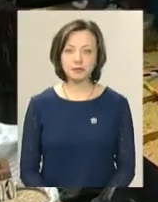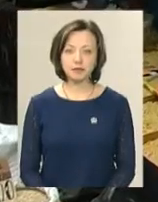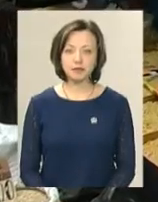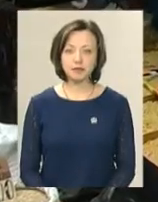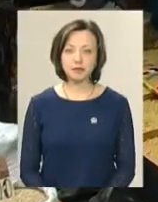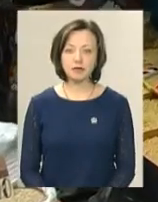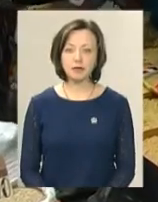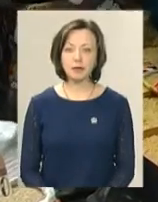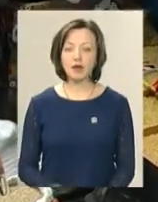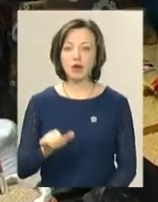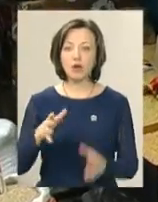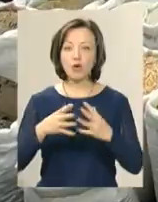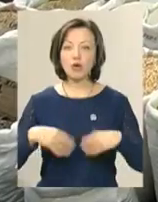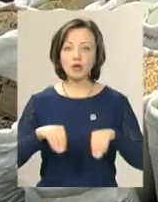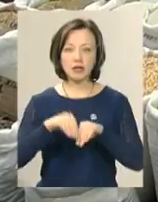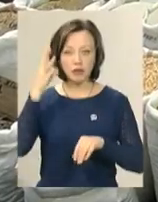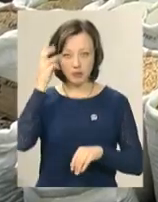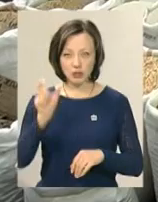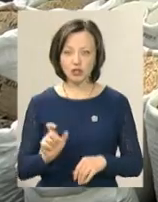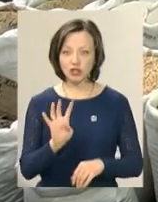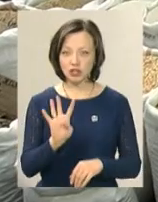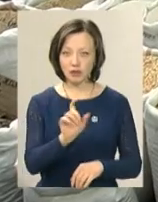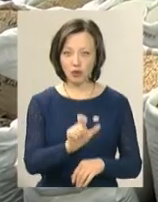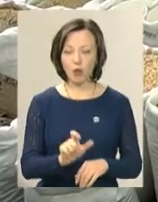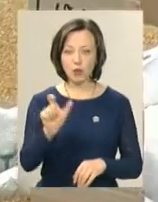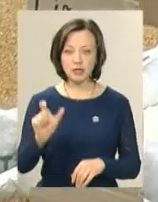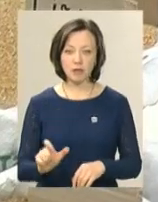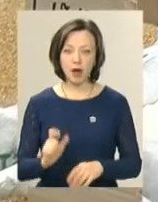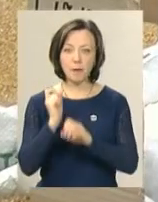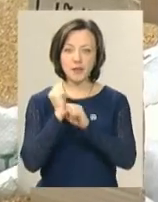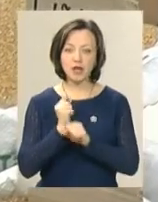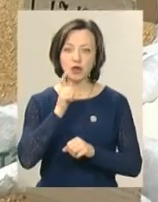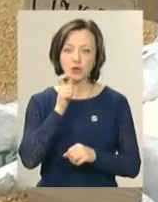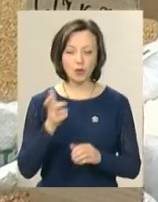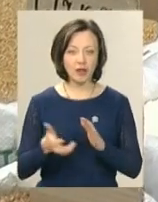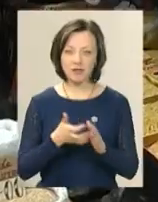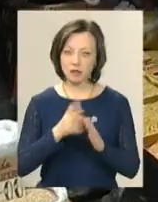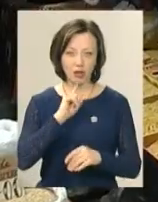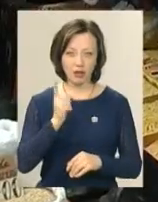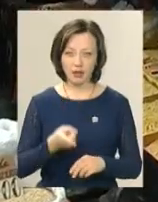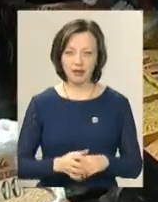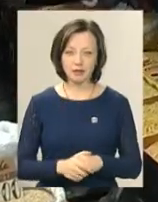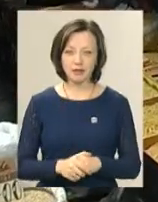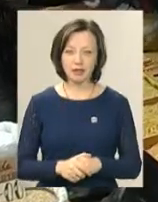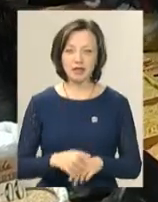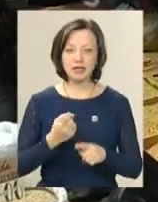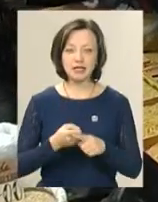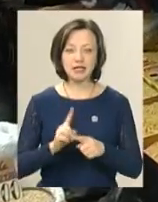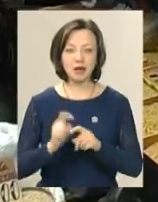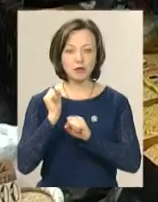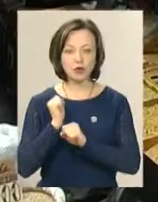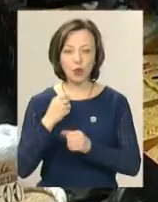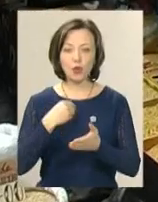У родині хмельничанки Надії Миколаївни четверо осіб. Вона каже, мішка цукру на рік їм не вистачає. А це мішок купимо,